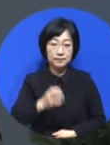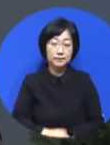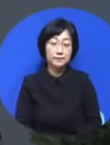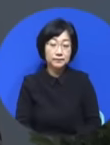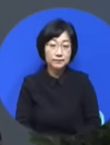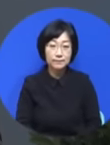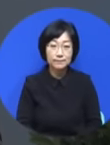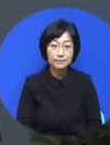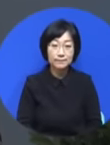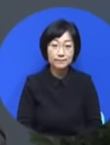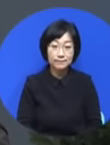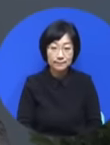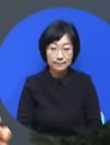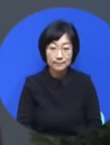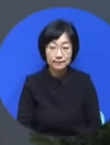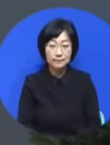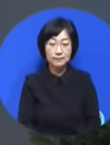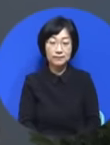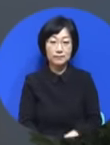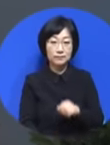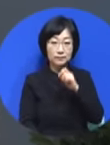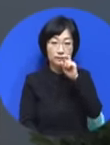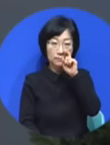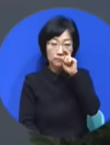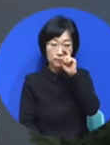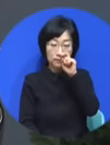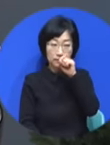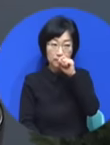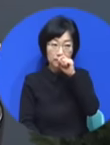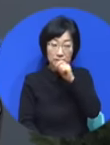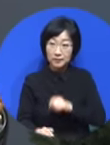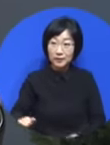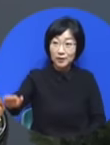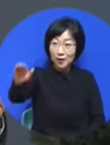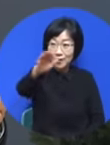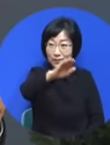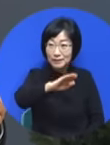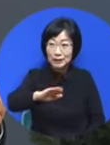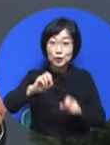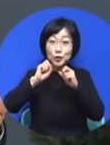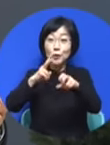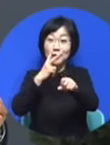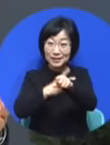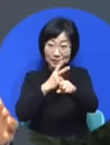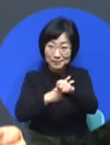여러분이 이번에 간직하고 가는 하나님 말씀은 성취될 겁니다.